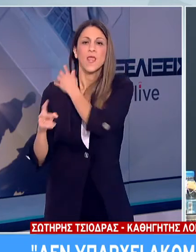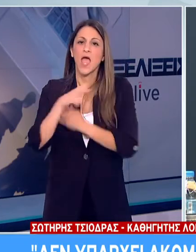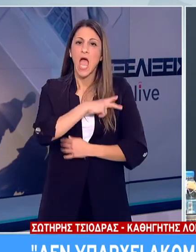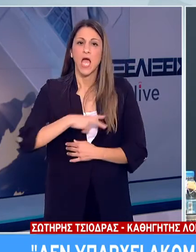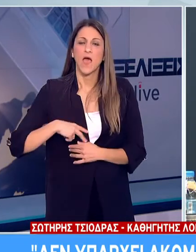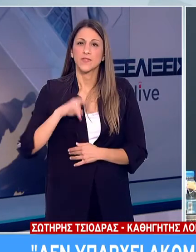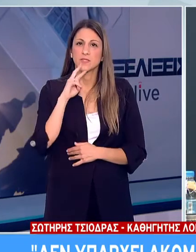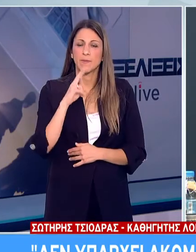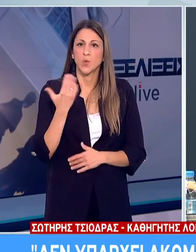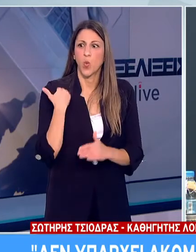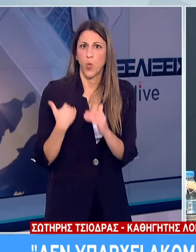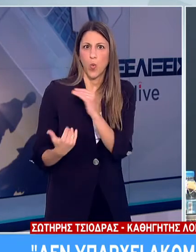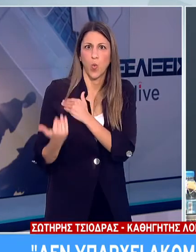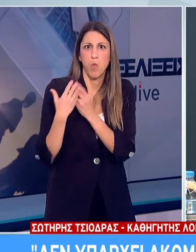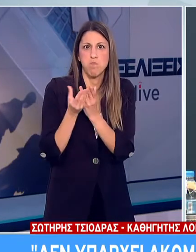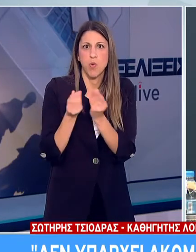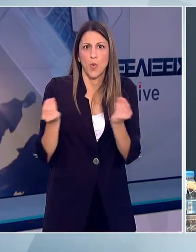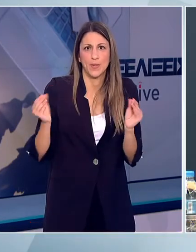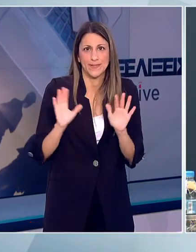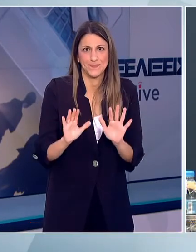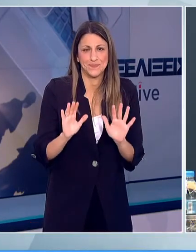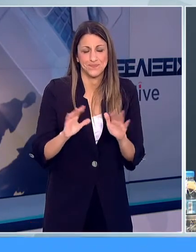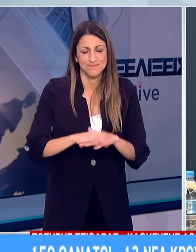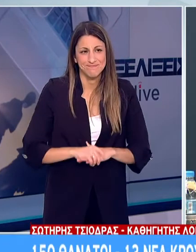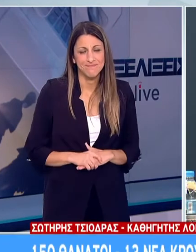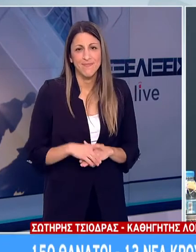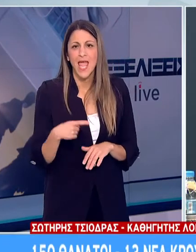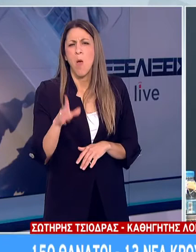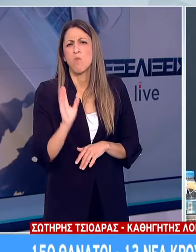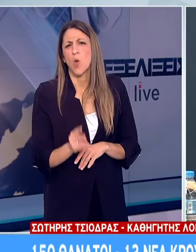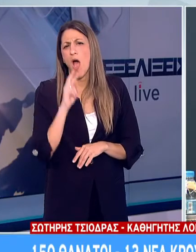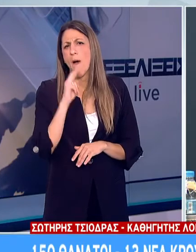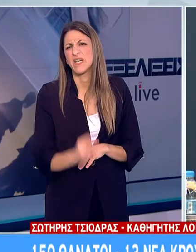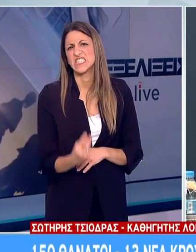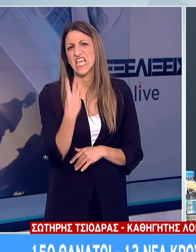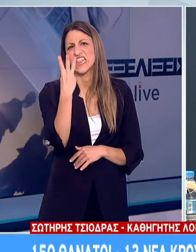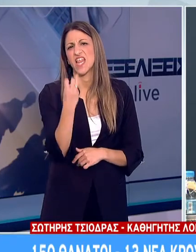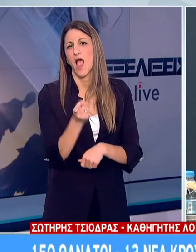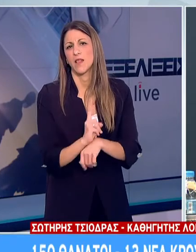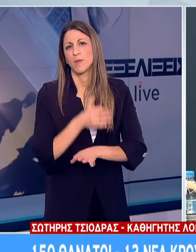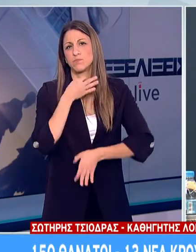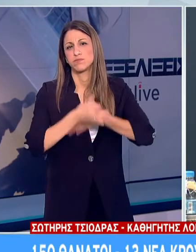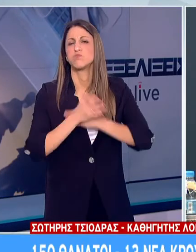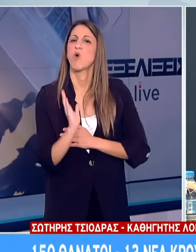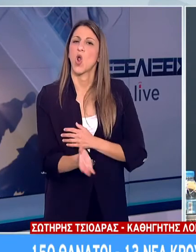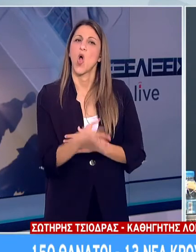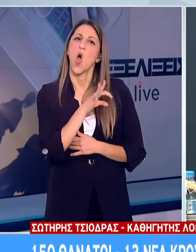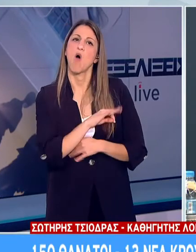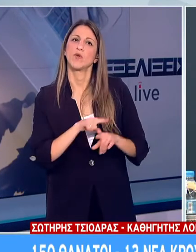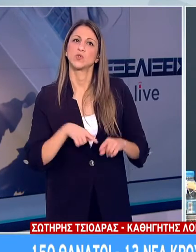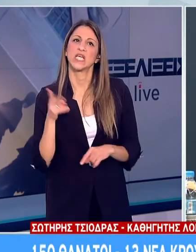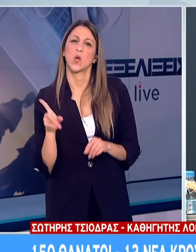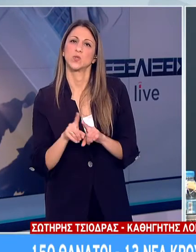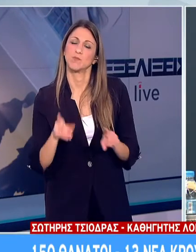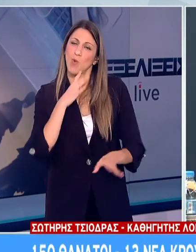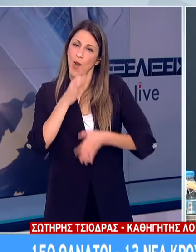Θα μπορούσαμε να μιλάμε για ένα μισά ώρο για αυτό αλλά η μεσίωση δεν αντέχεται να ακούσει τη μισή ώρα τα υπέρ και τα κατά Να πω με